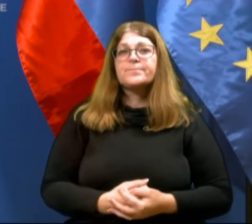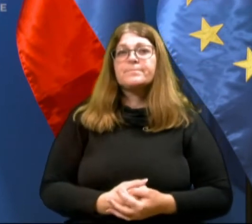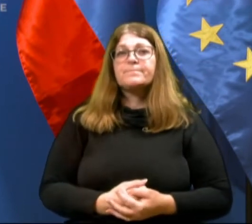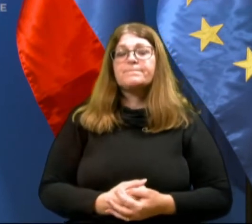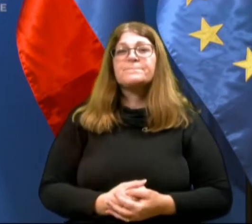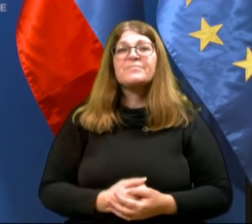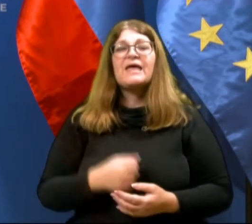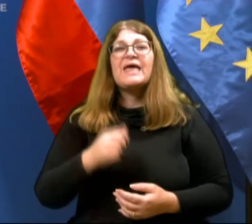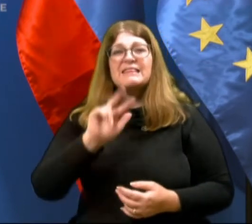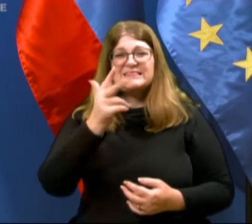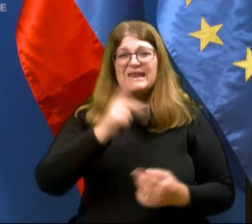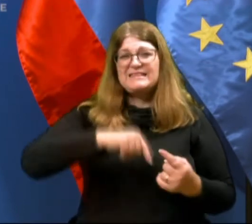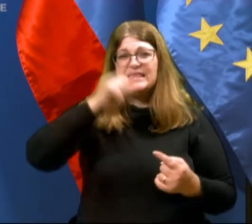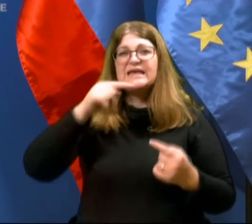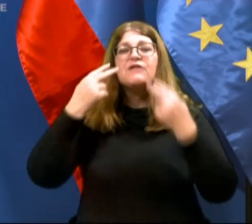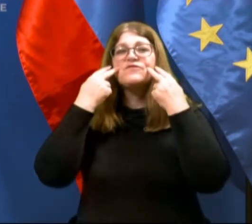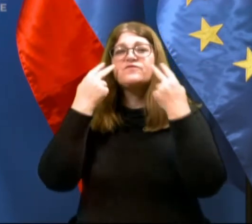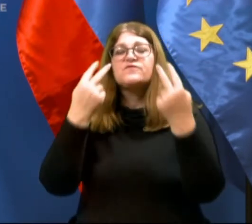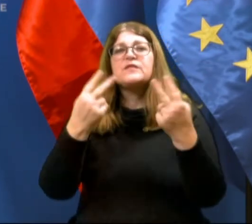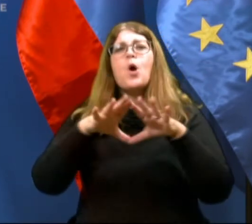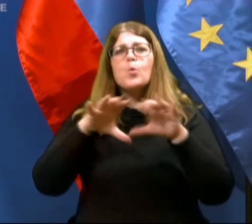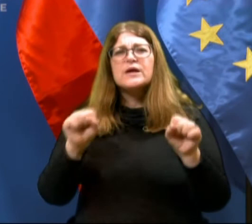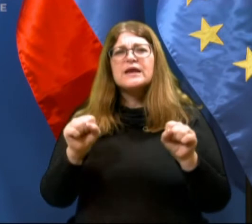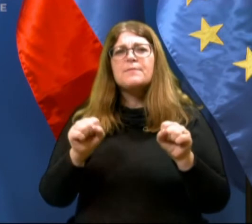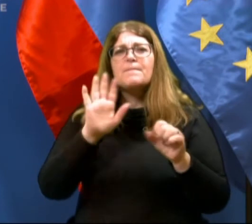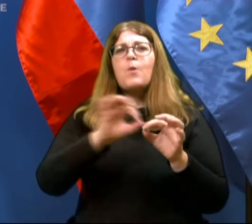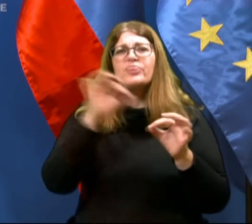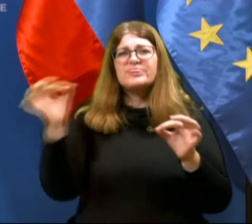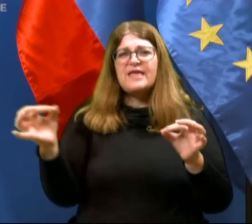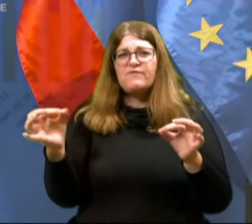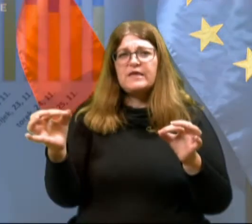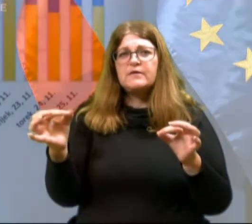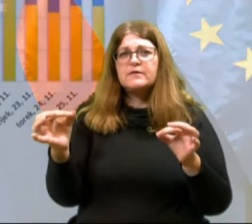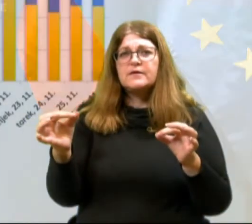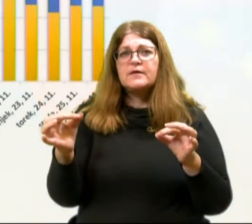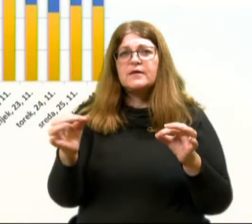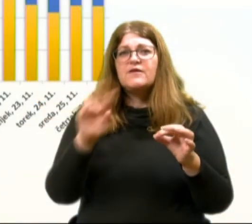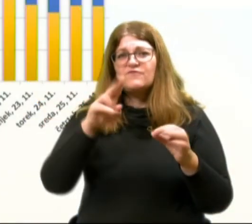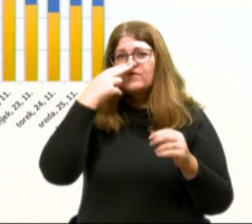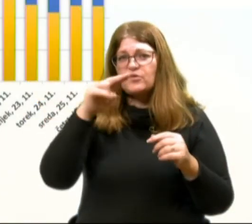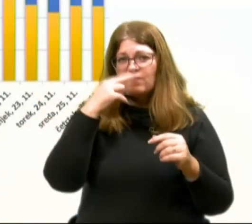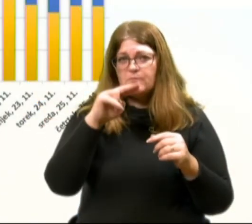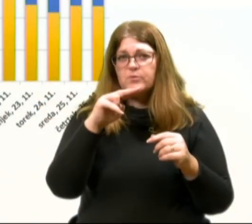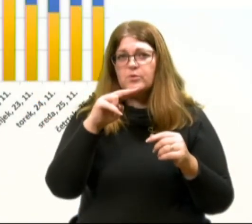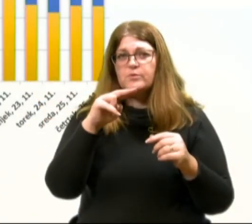Na tretjem grafu vidimo ukrepe po dnevih v novembru.